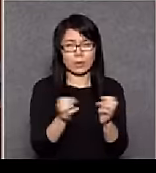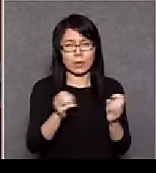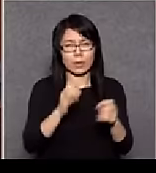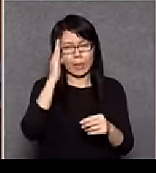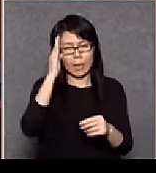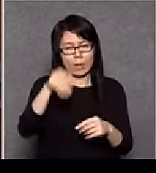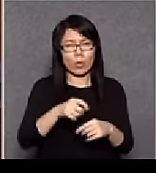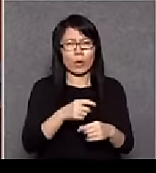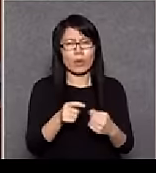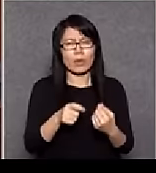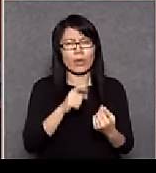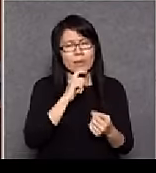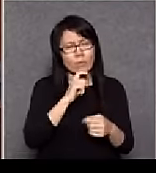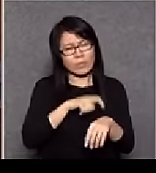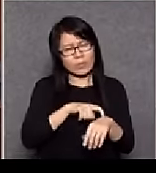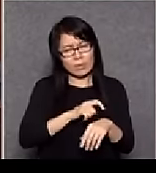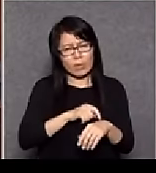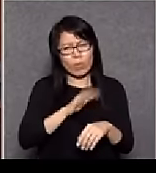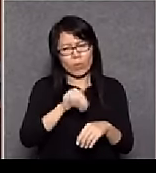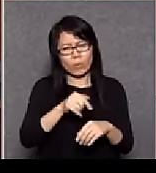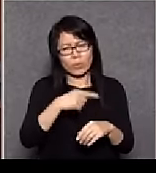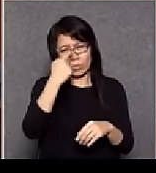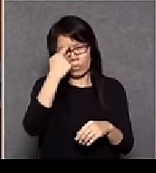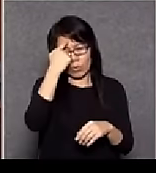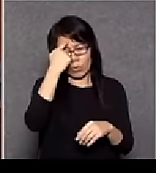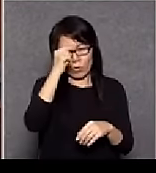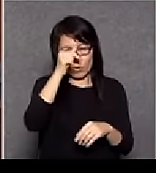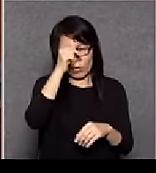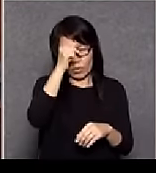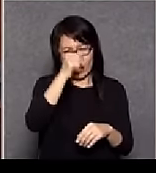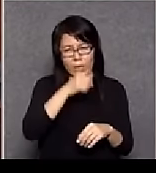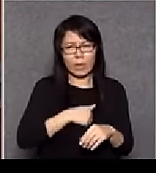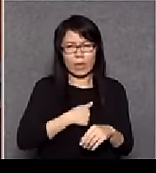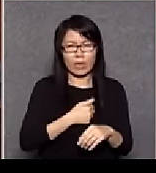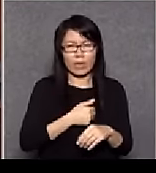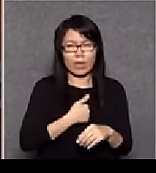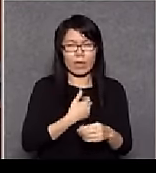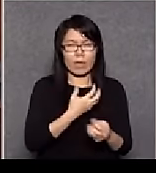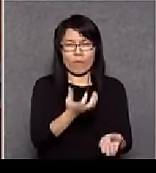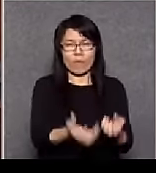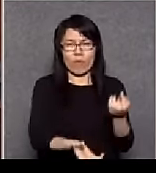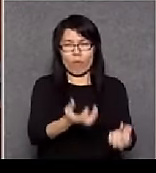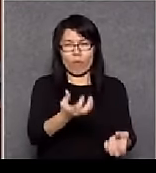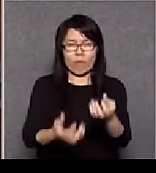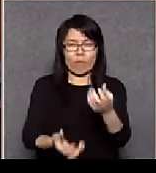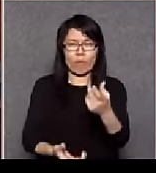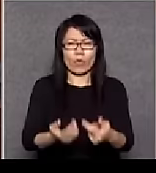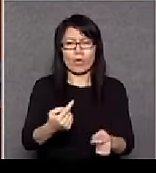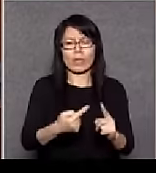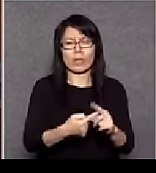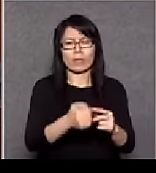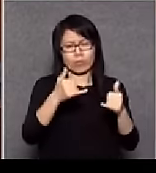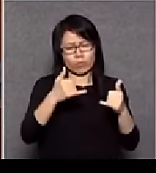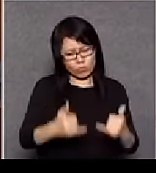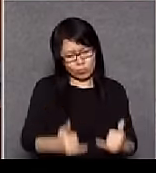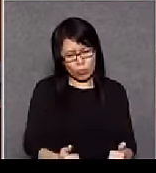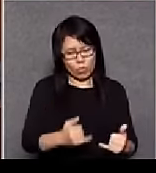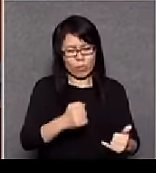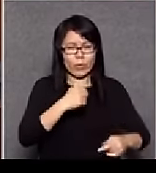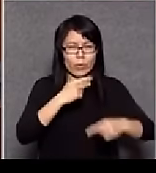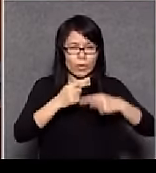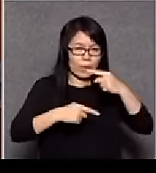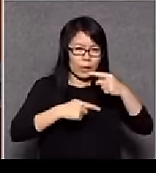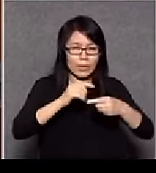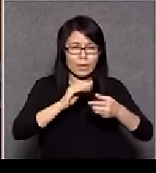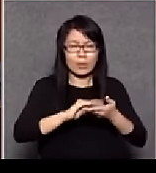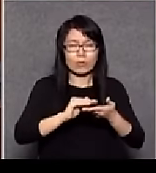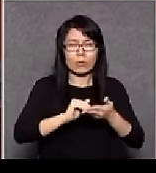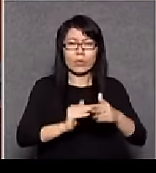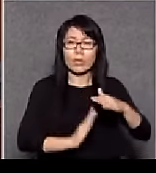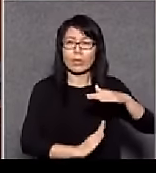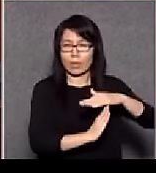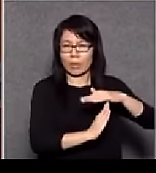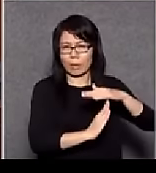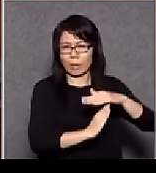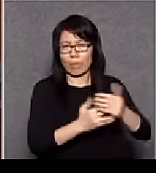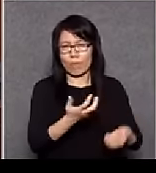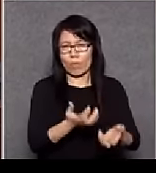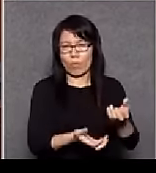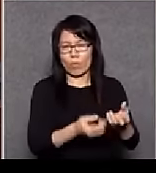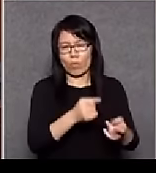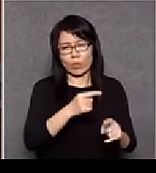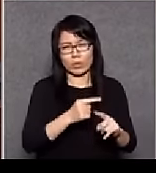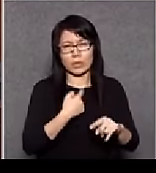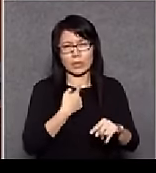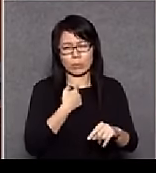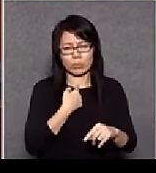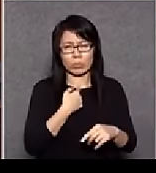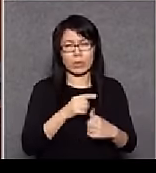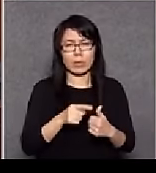個時間和梁家樂這個中夥者這個到處放火的人坐下談一談第一叫停止放火不要